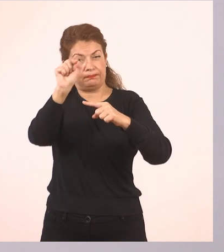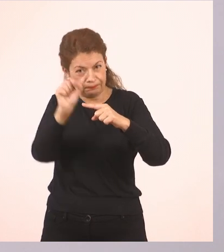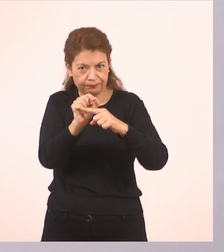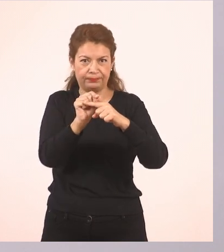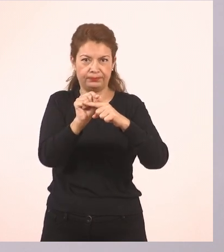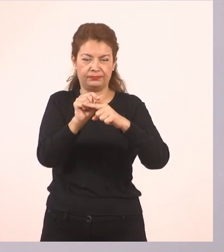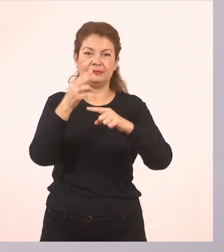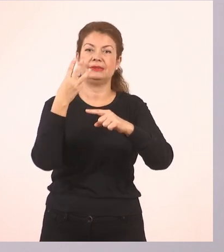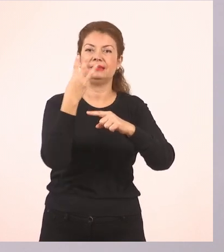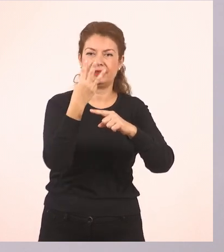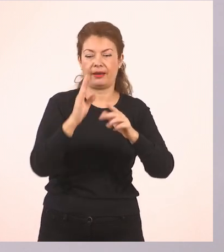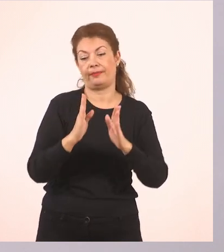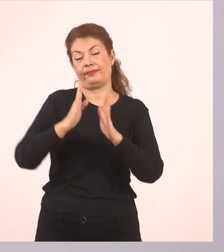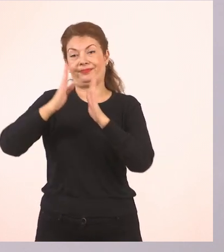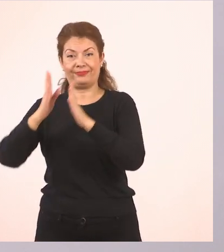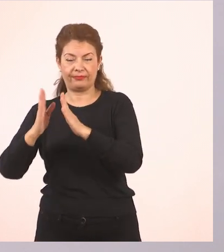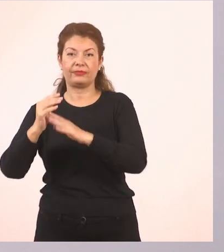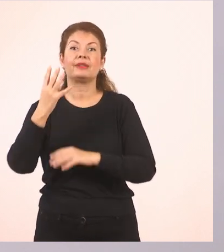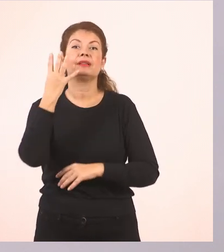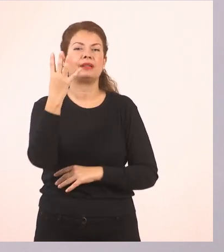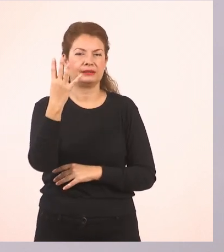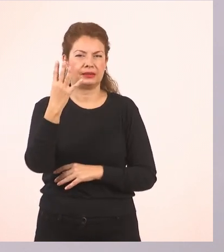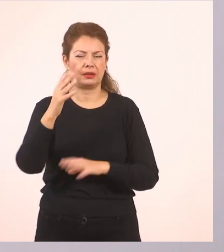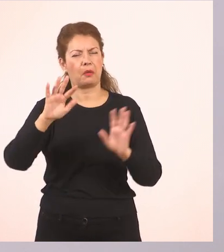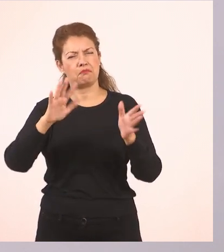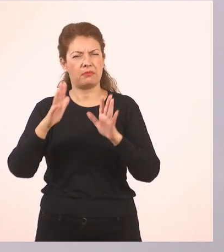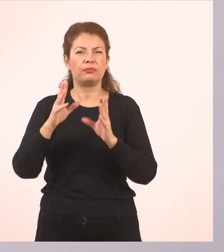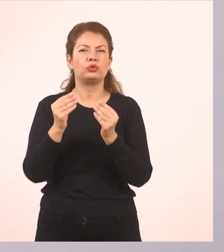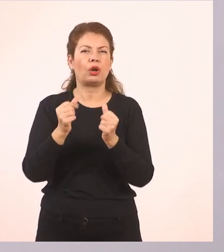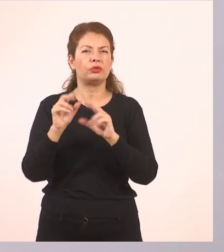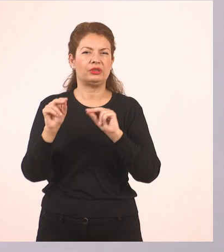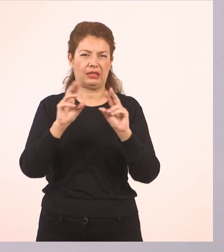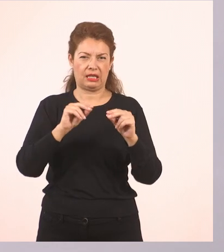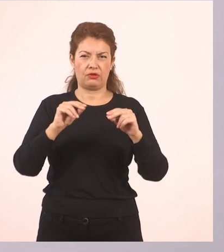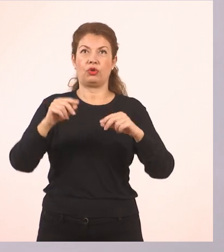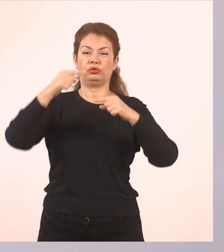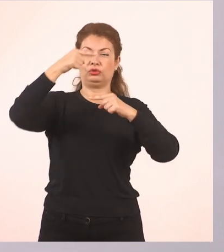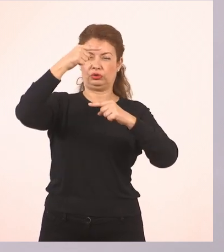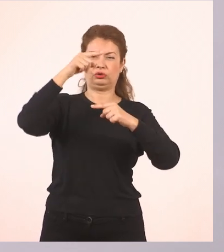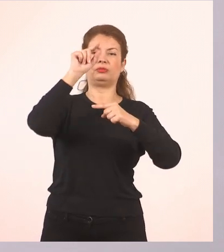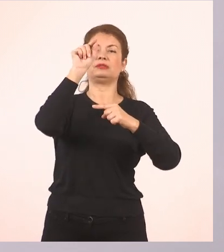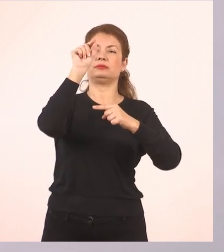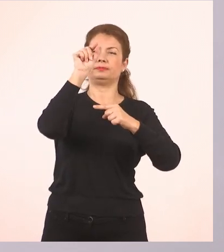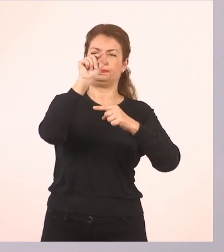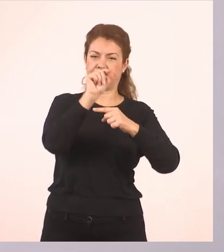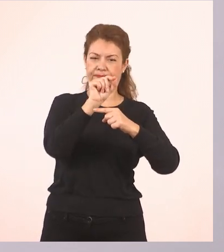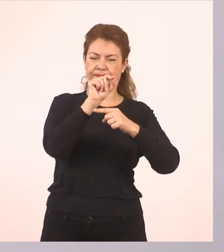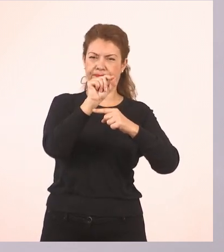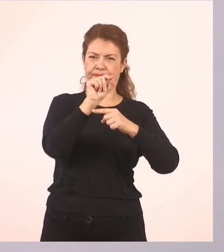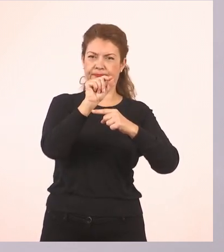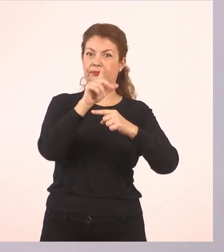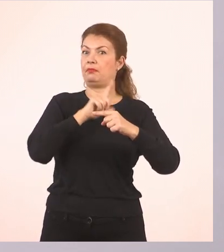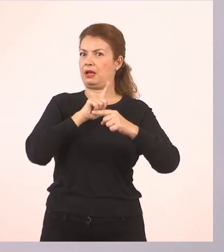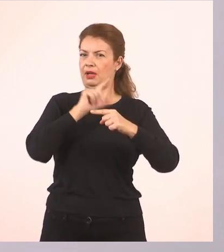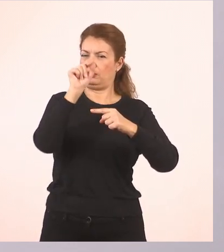προχωράμε στο 4. Πάλι περίπου στη μέση της γραμμής θα τραβήξω μισή γραμμούλα